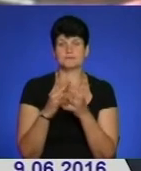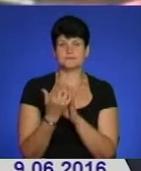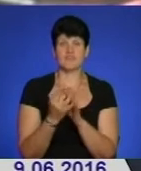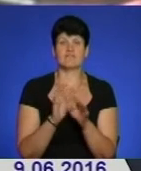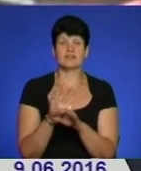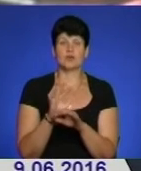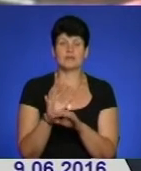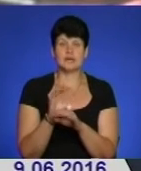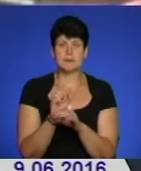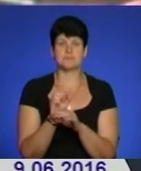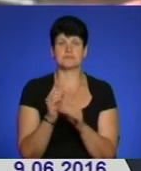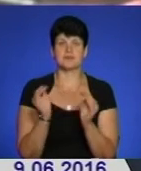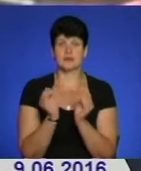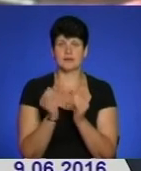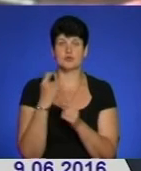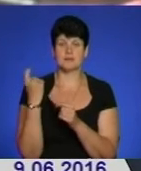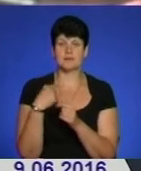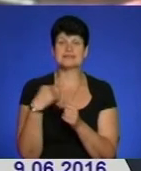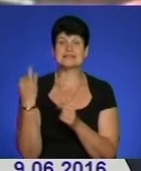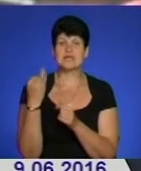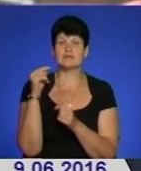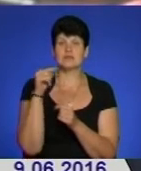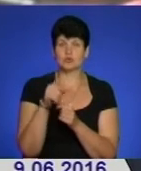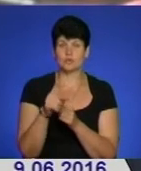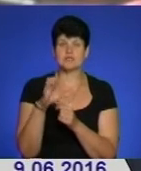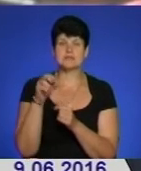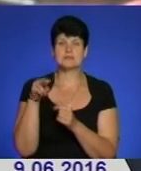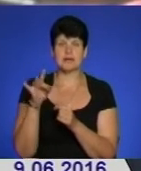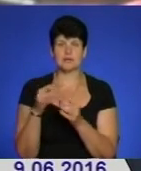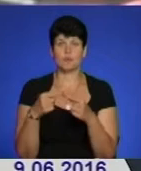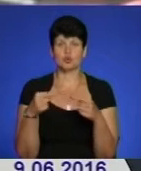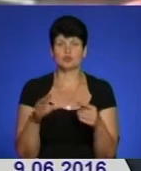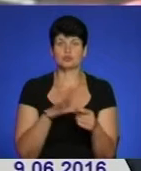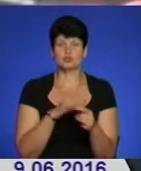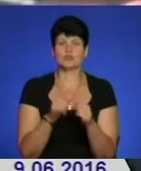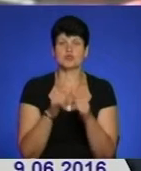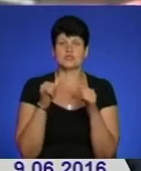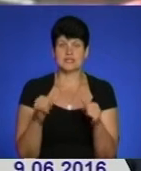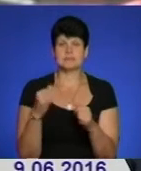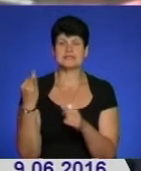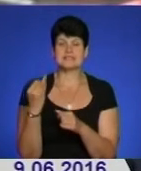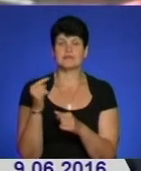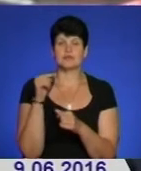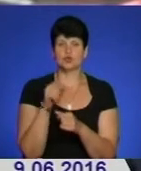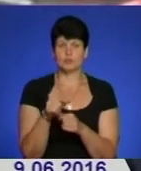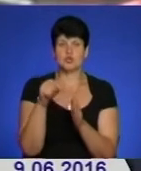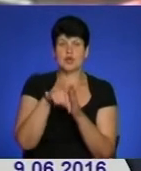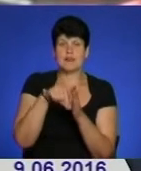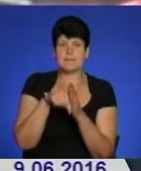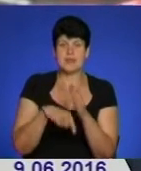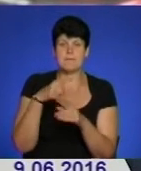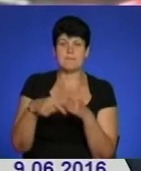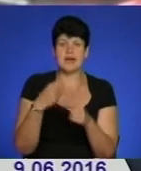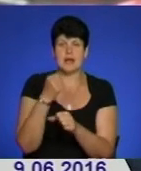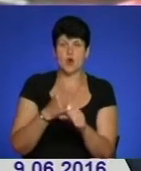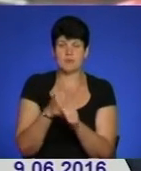фермерських господарств. Ми зацікавлені в тому, щоб спектр продукції був розширений, зацікавлені в тому, щоб глибина переробки зростала,